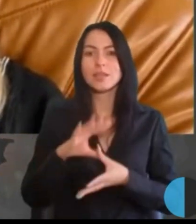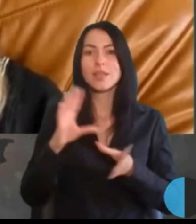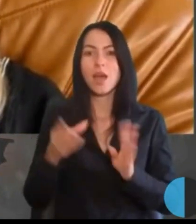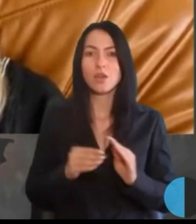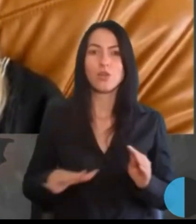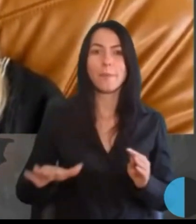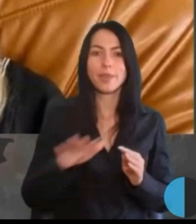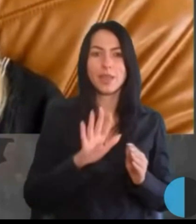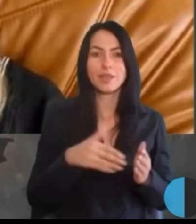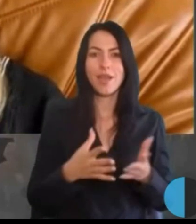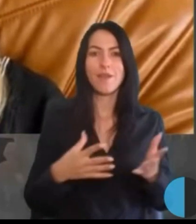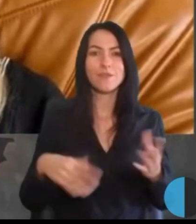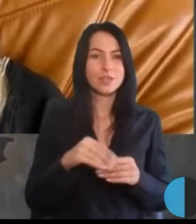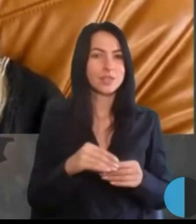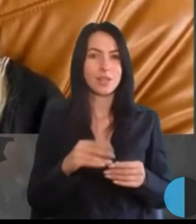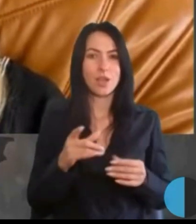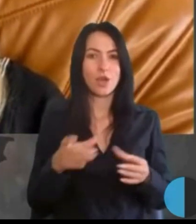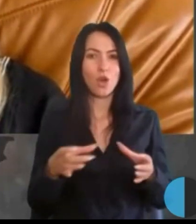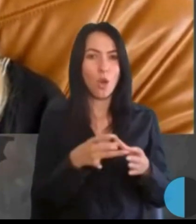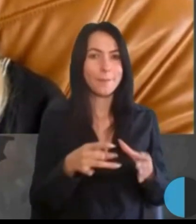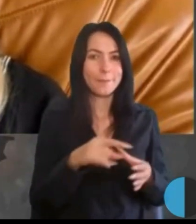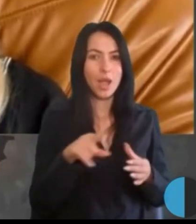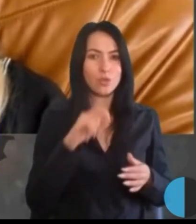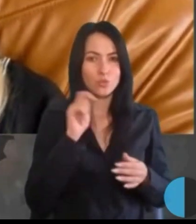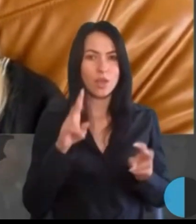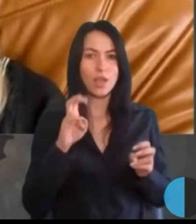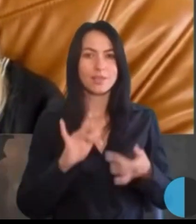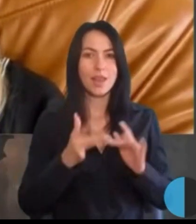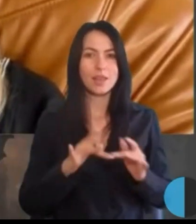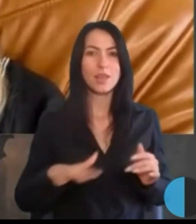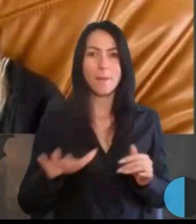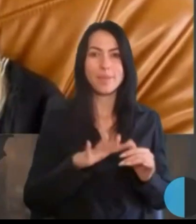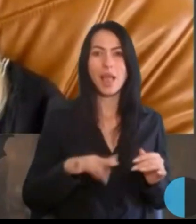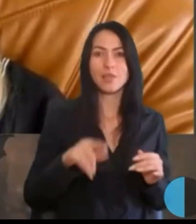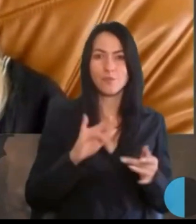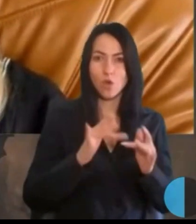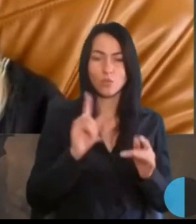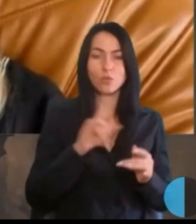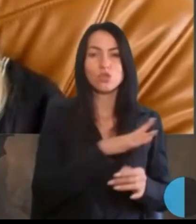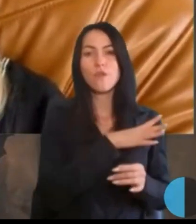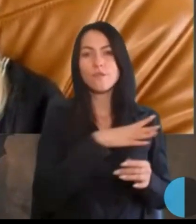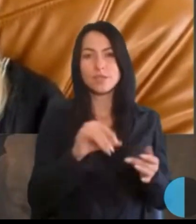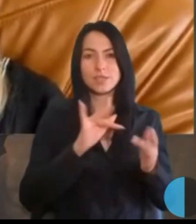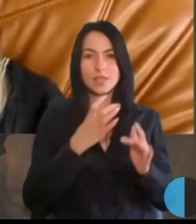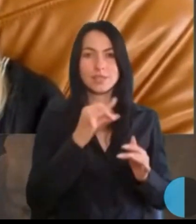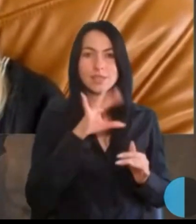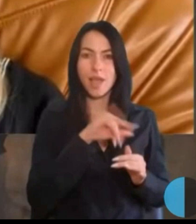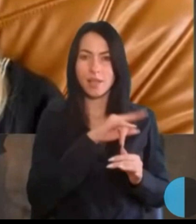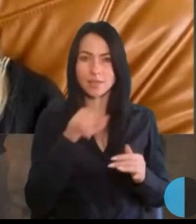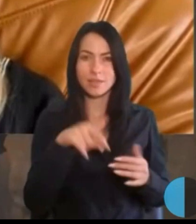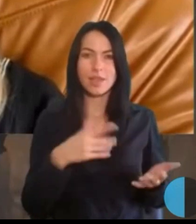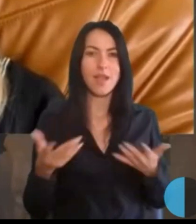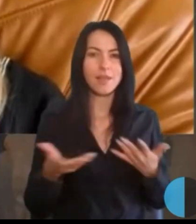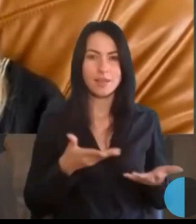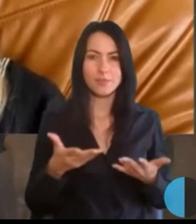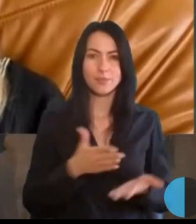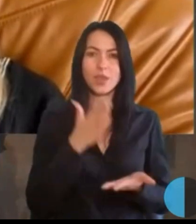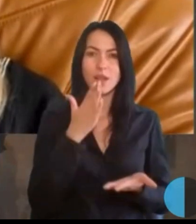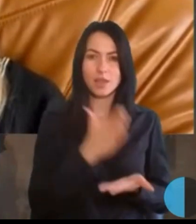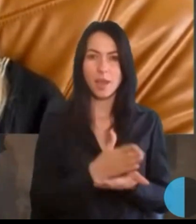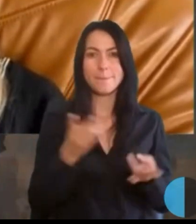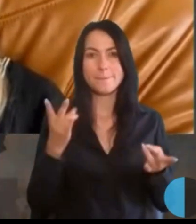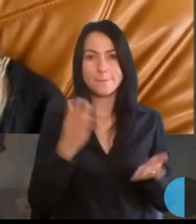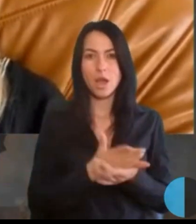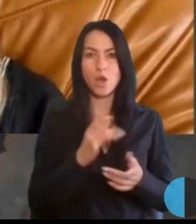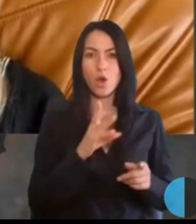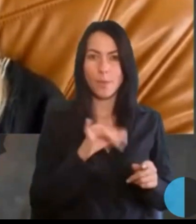всіх абсолютно громад України інтернет-платформу, для того, щоб всі сайти, які мають громади, були